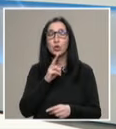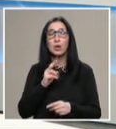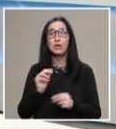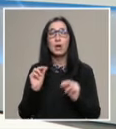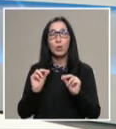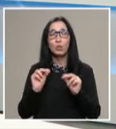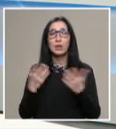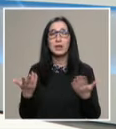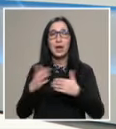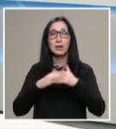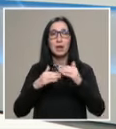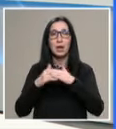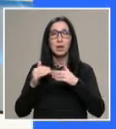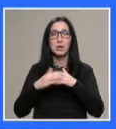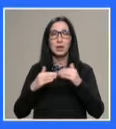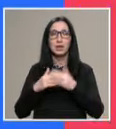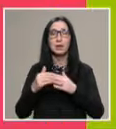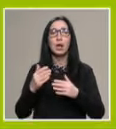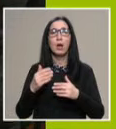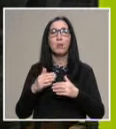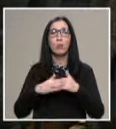изградят професионално учителско портфолио.